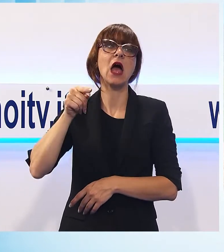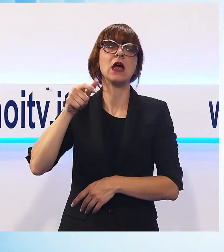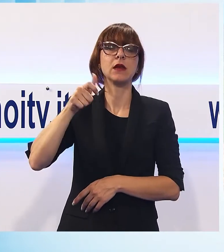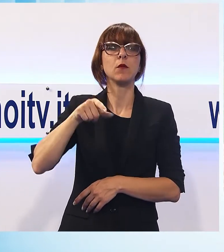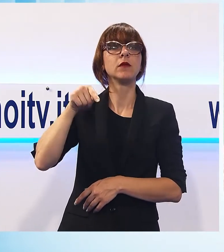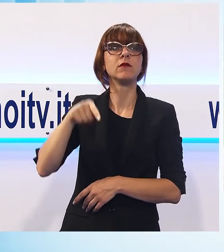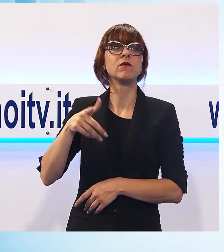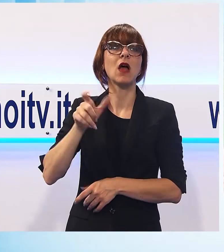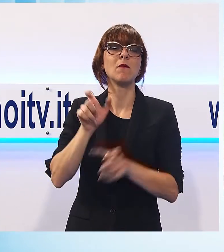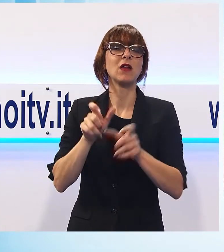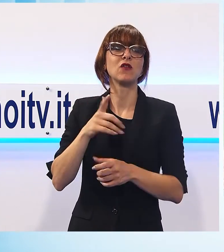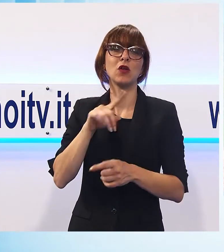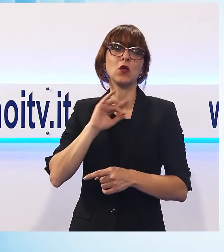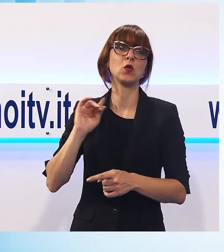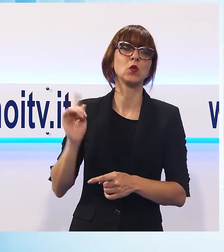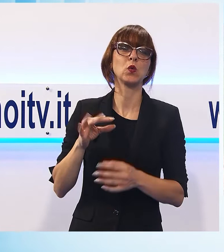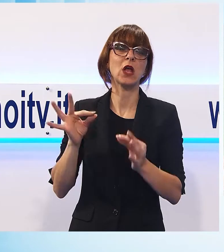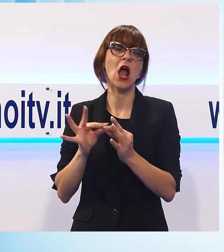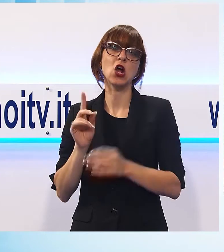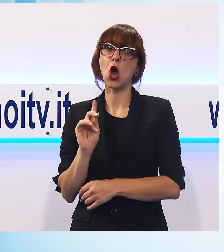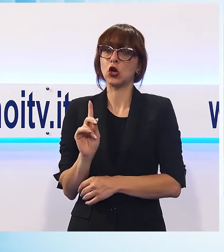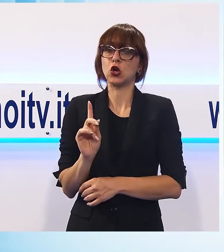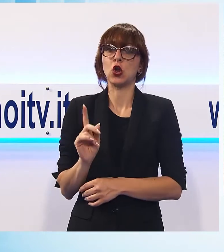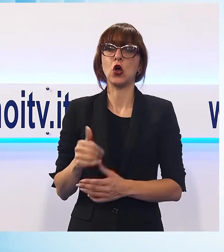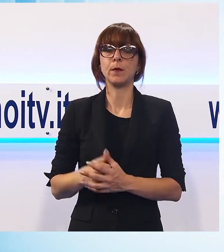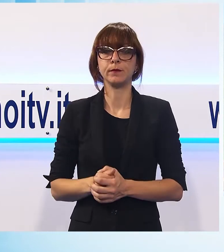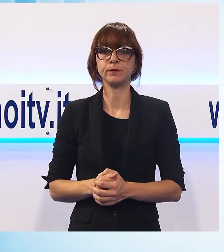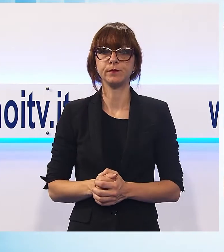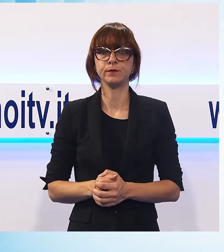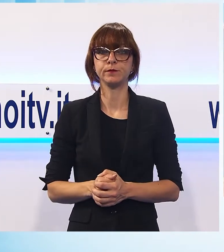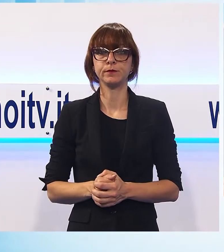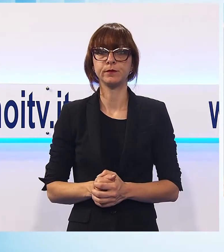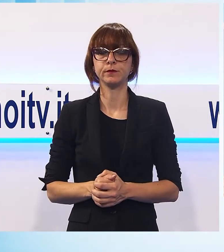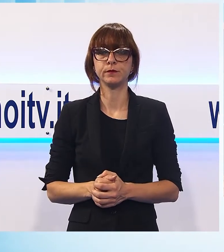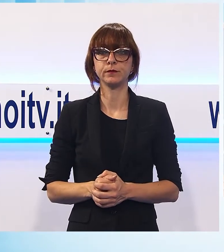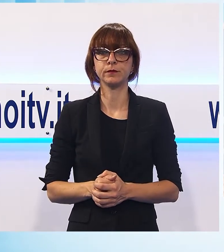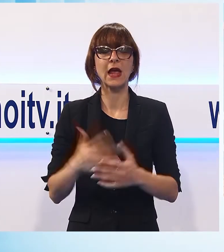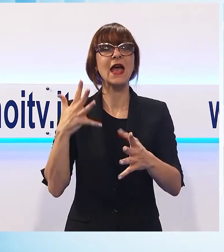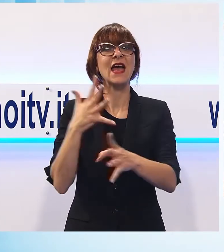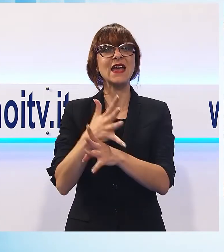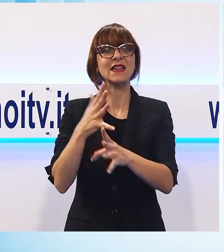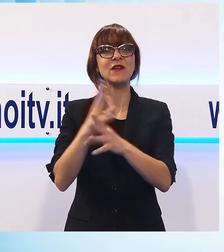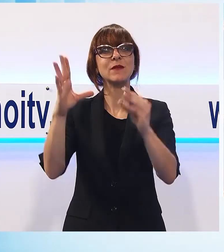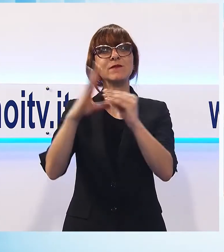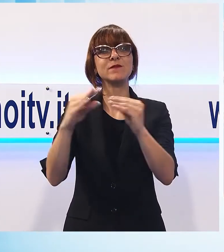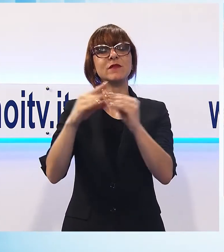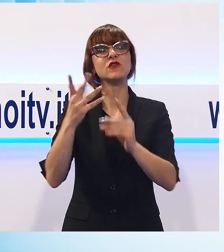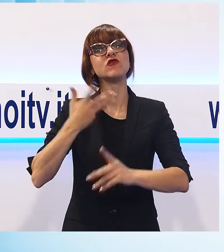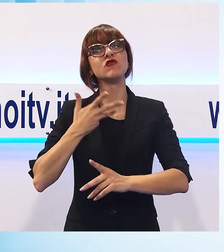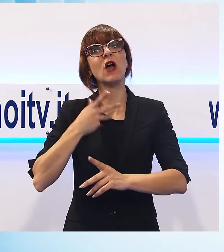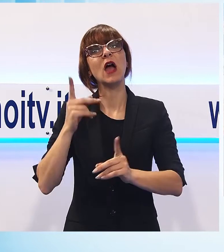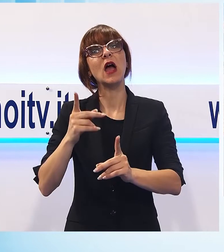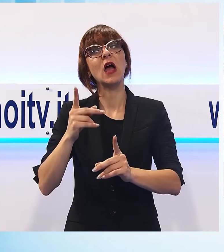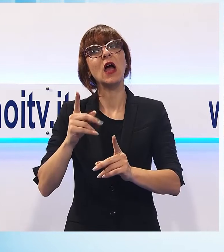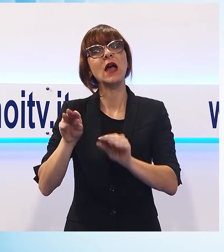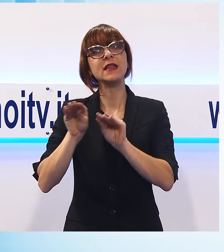considerato non da tutti idoneo all'immagine e all'architettura del parco della rocca. L'intervento di completamento prevede adesso proprio la